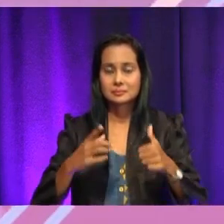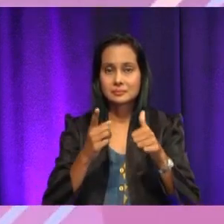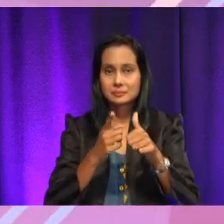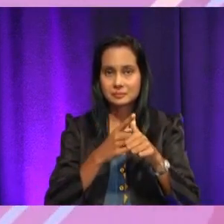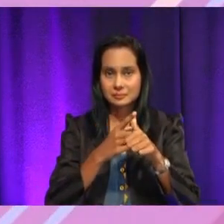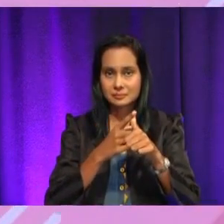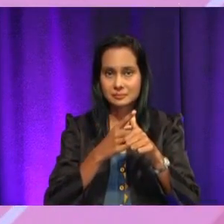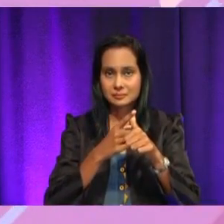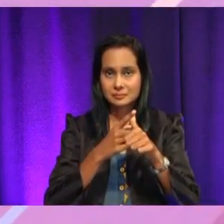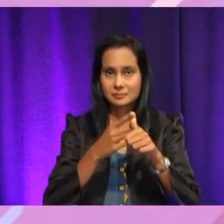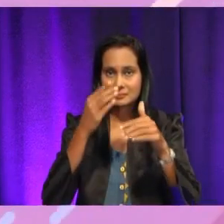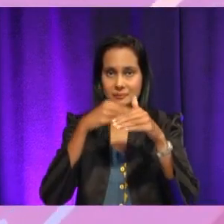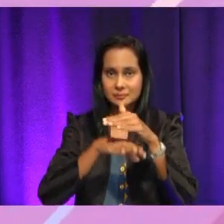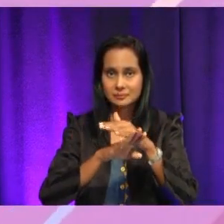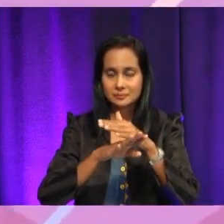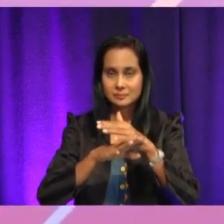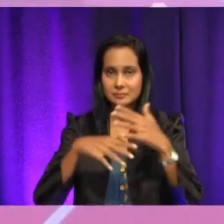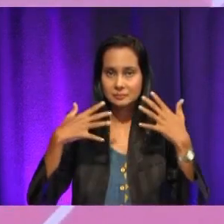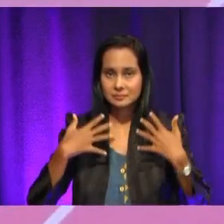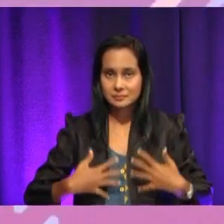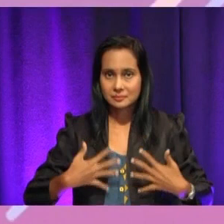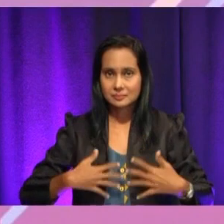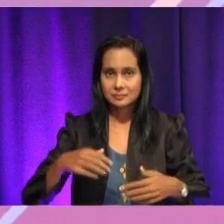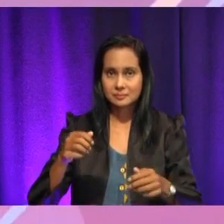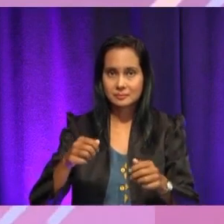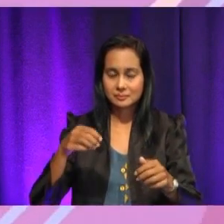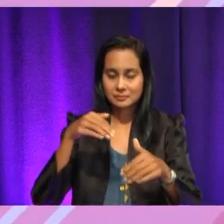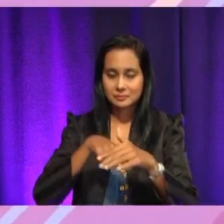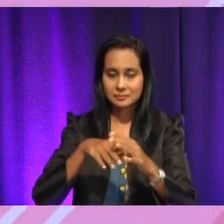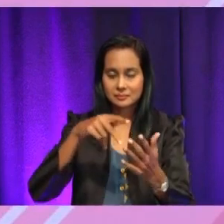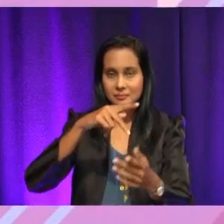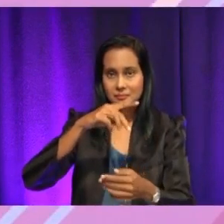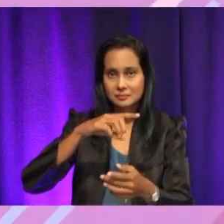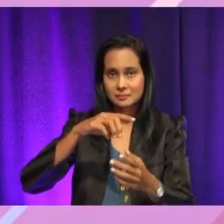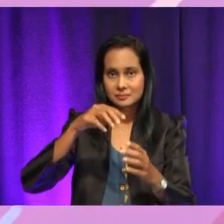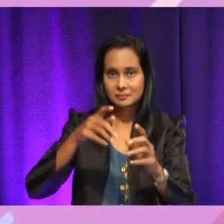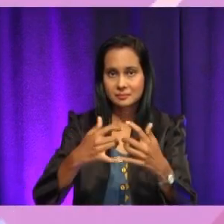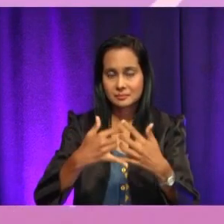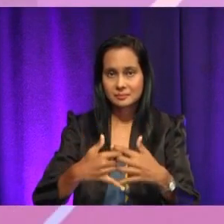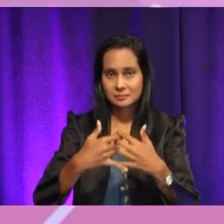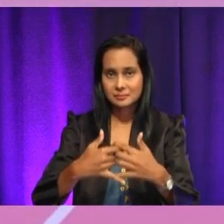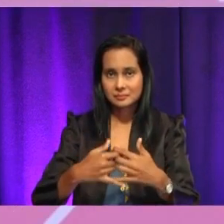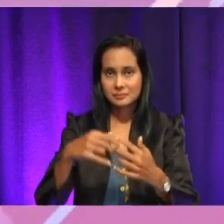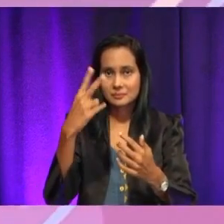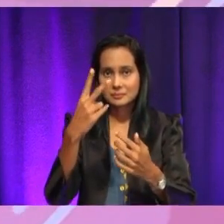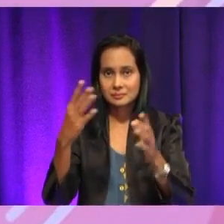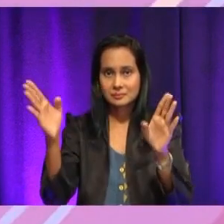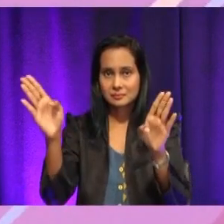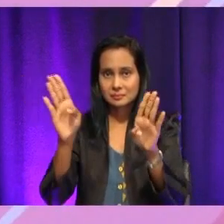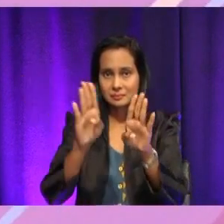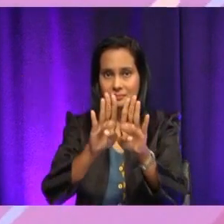ke dalam mesin pencuci. Kedua, tutup pintu mesin pencuci.